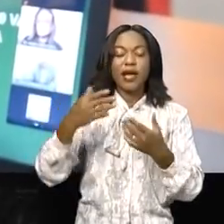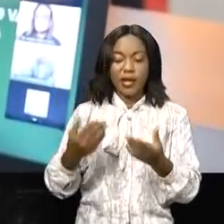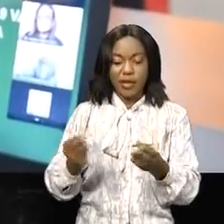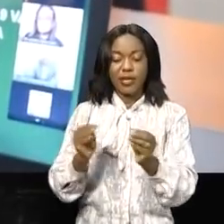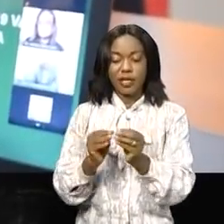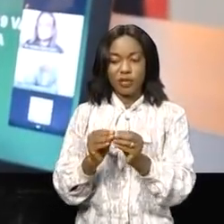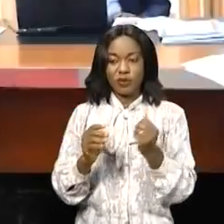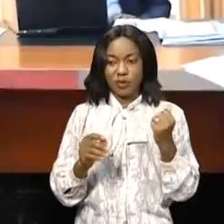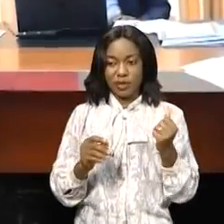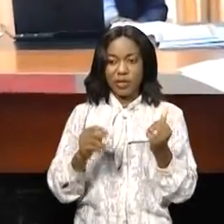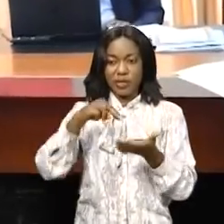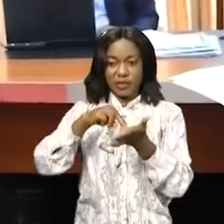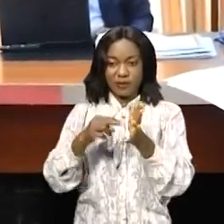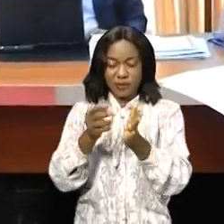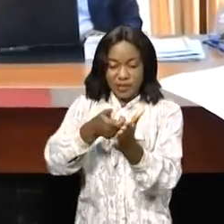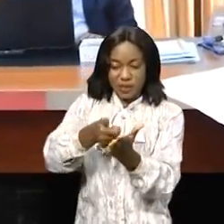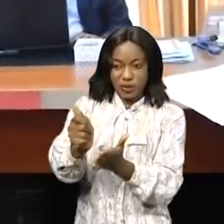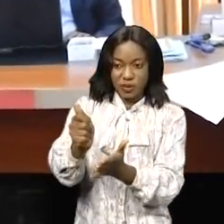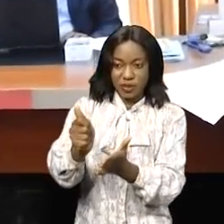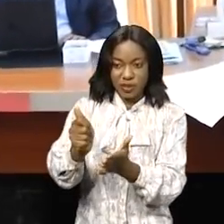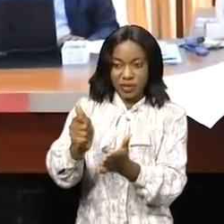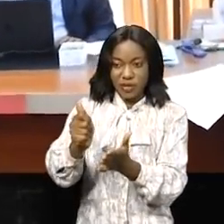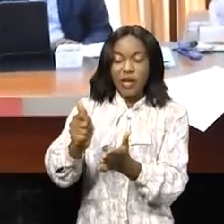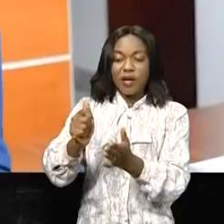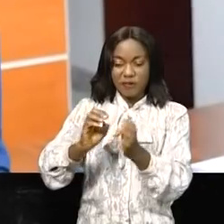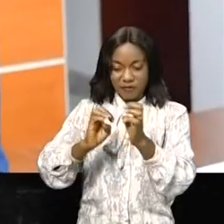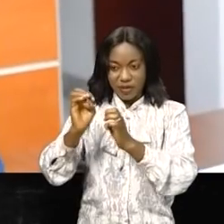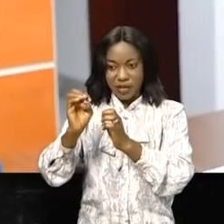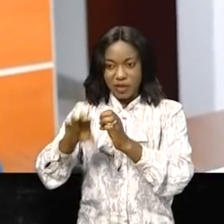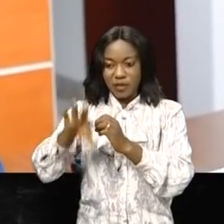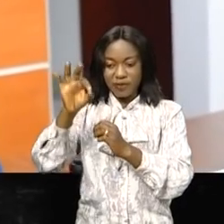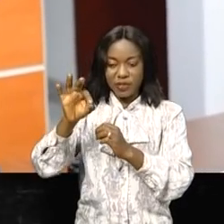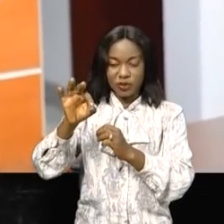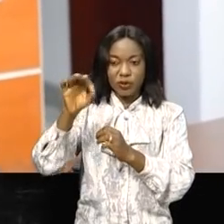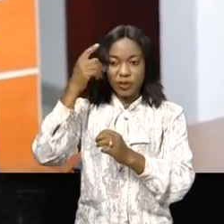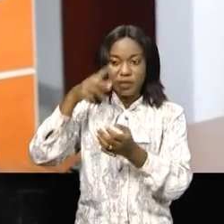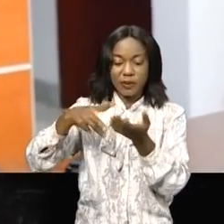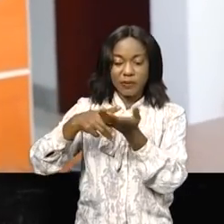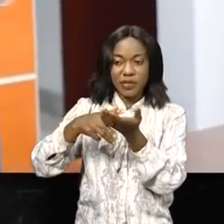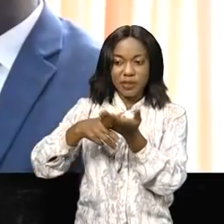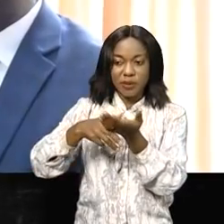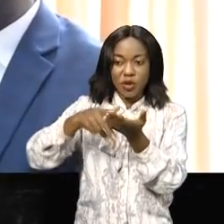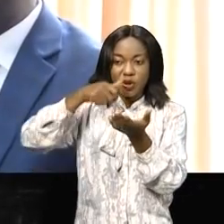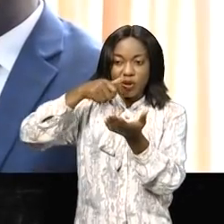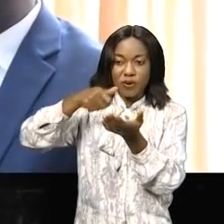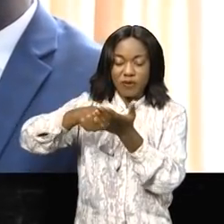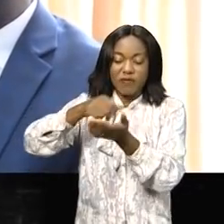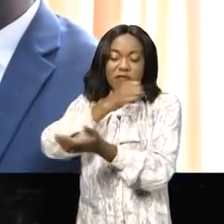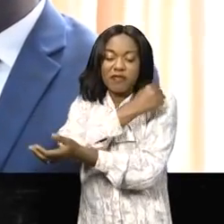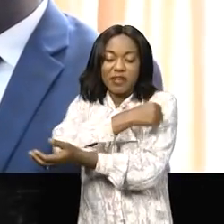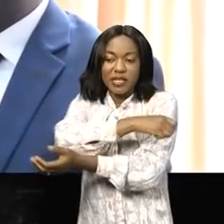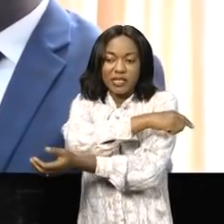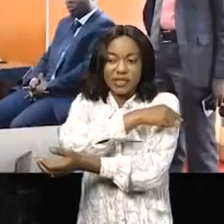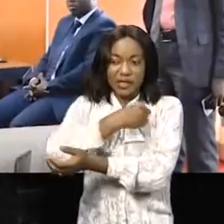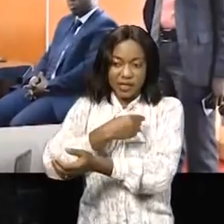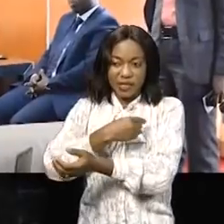axée sur la validation du passeport vaccinal et son implication sur les transports aériens. Une conférence au cours